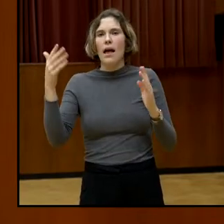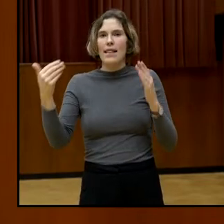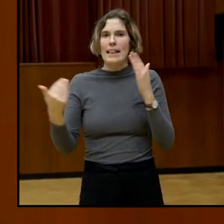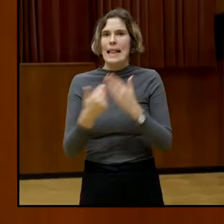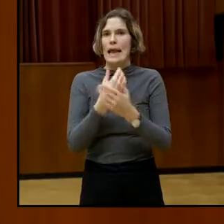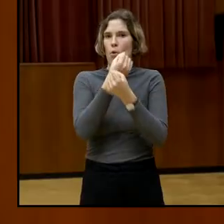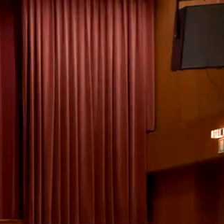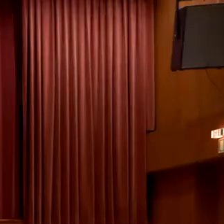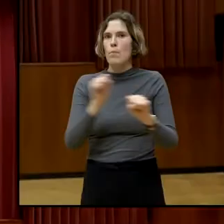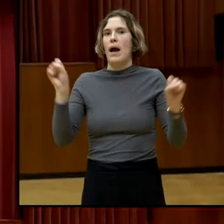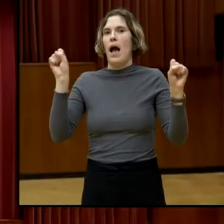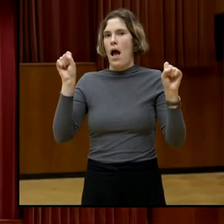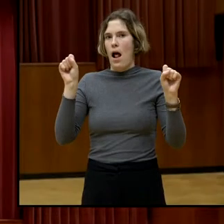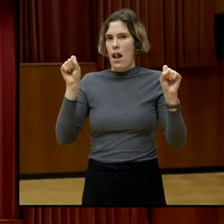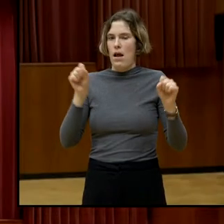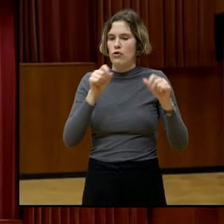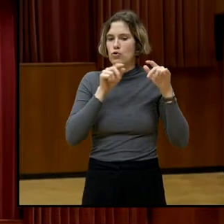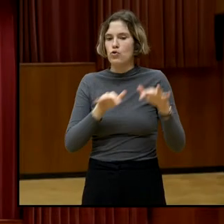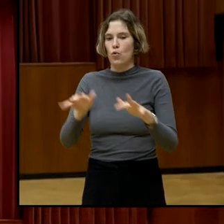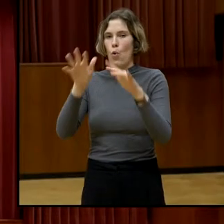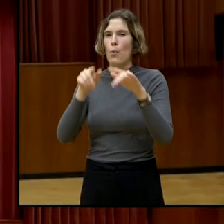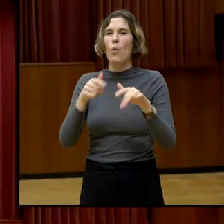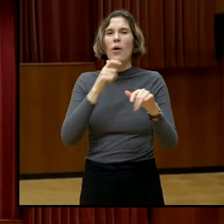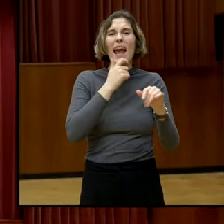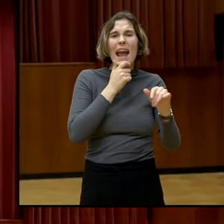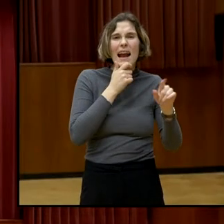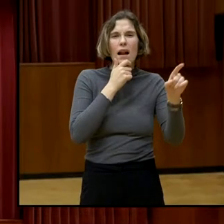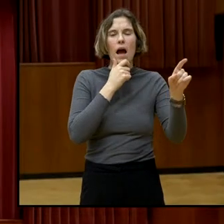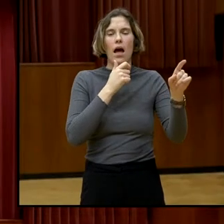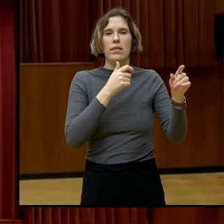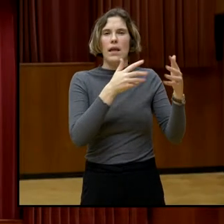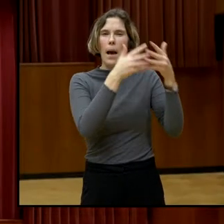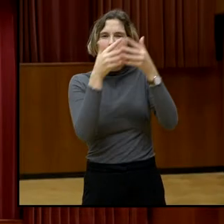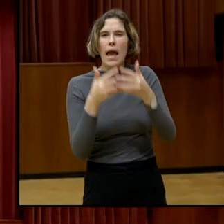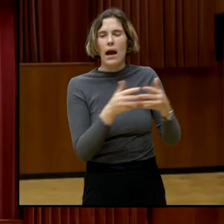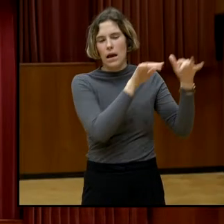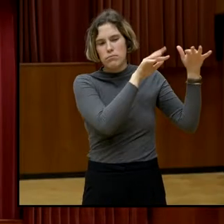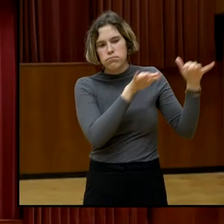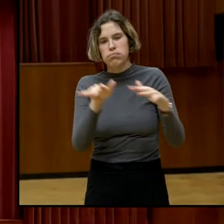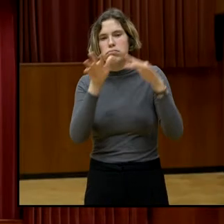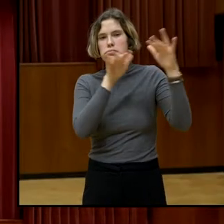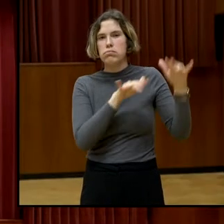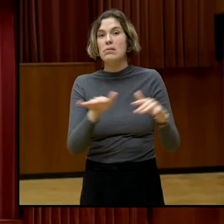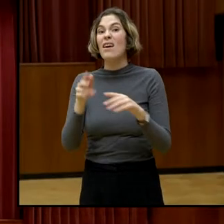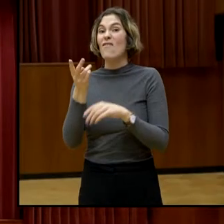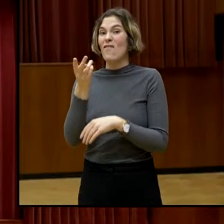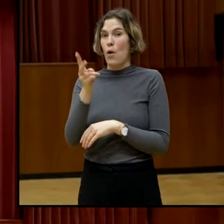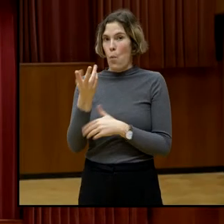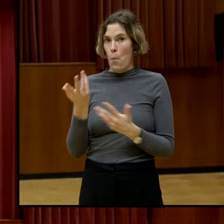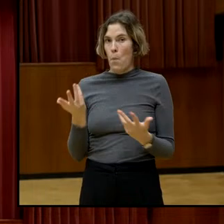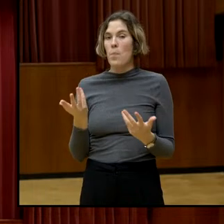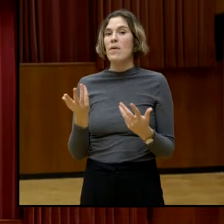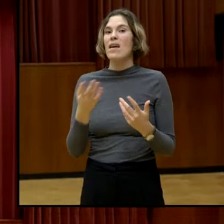und England und zwar in der konkreten Form der Zerstörung von